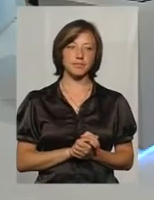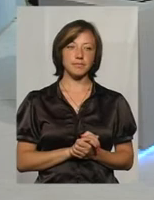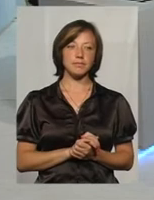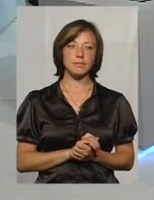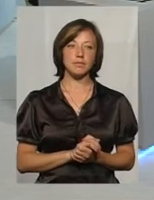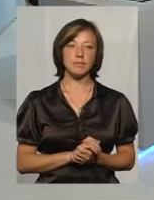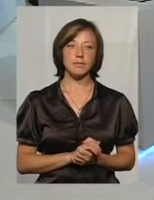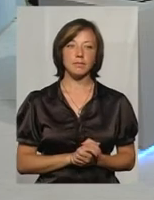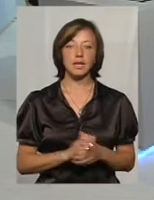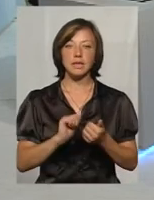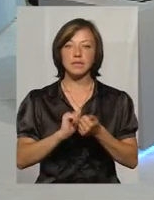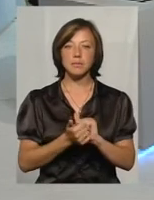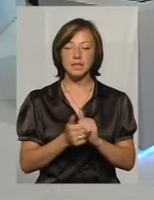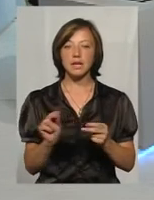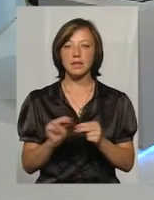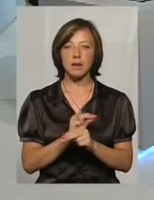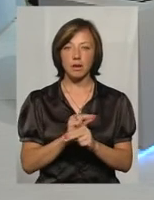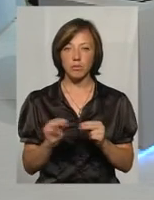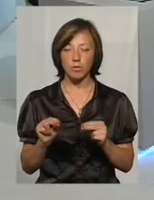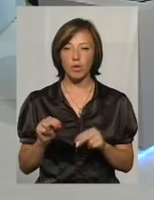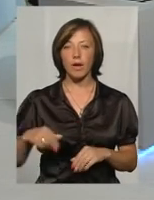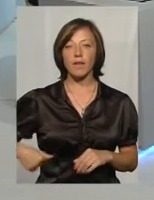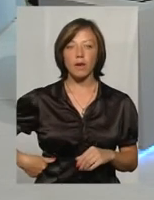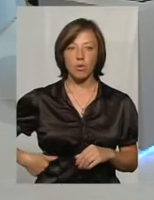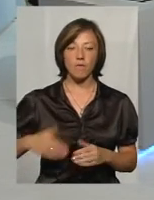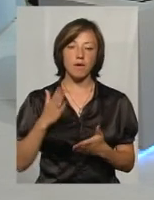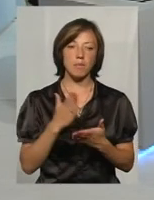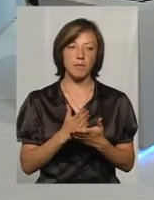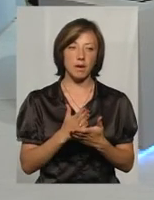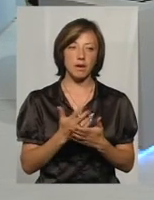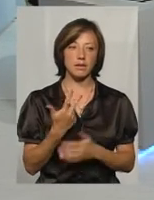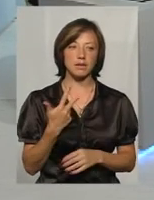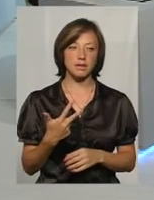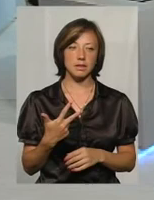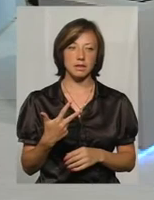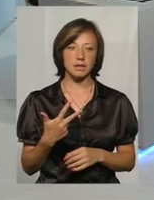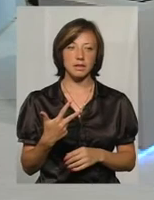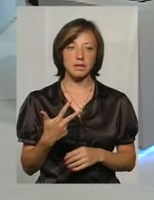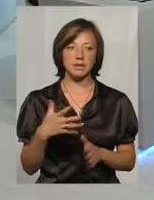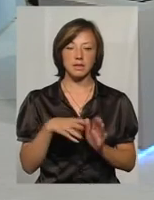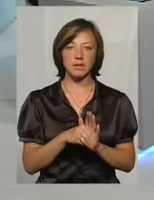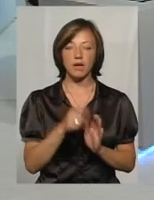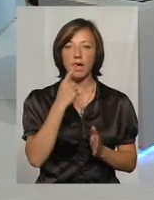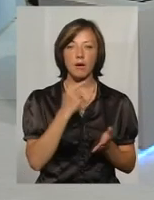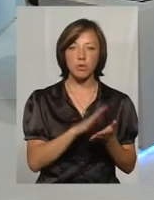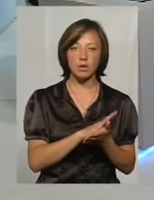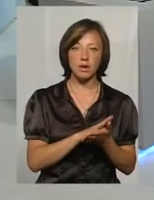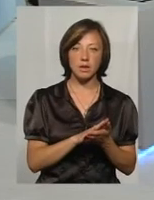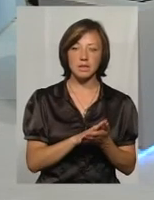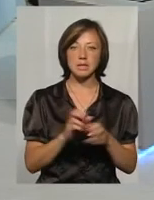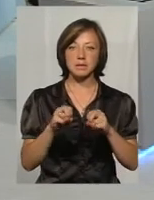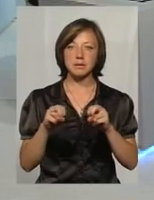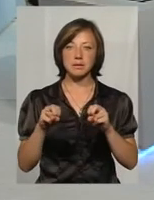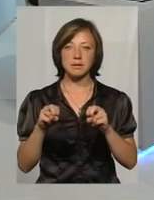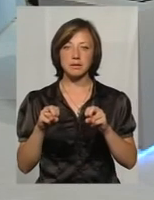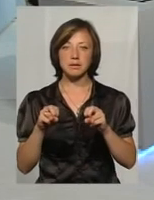Замісна терапія ниркова має три складових. Це гемодіаліз, перитоніальний діаліз